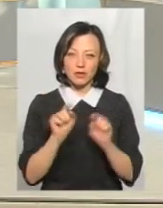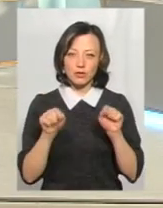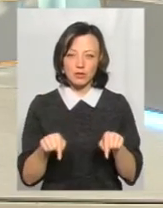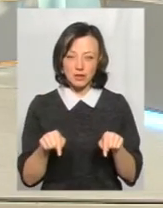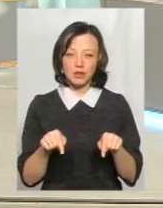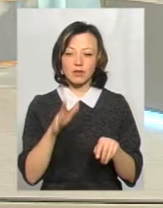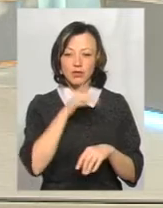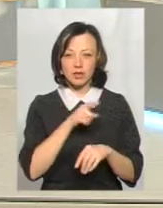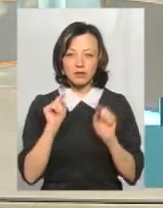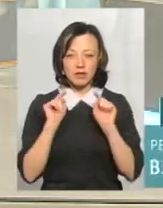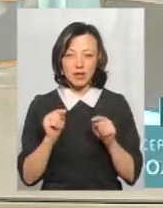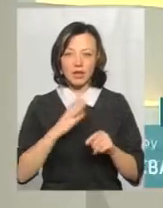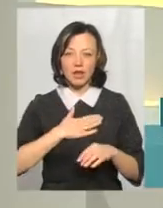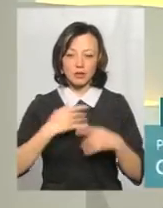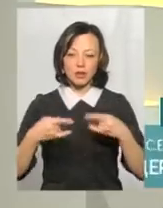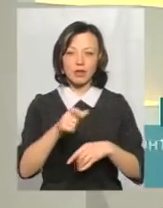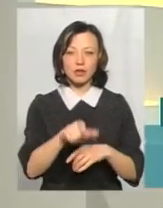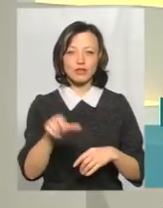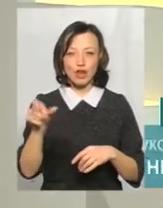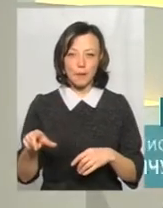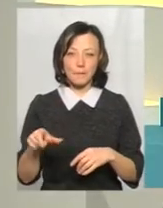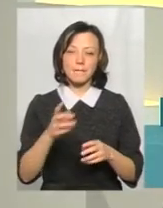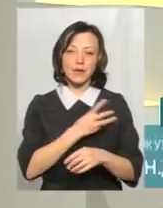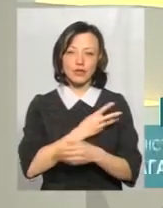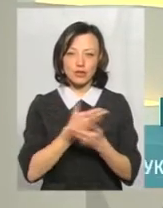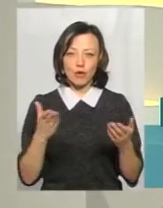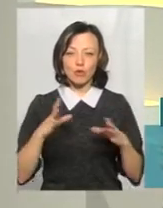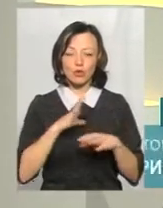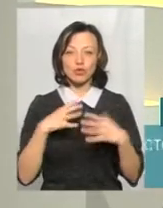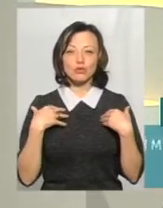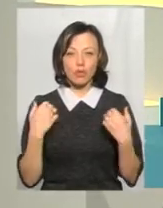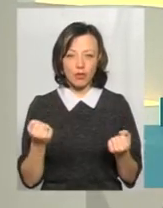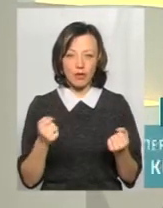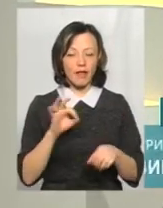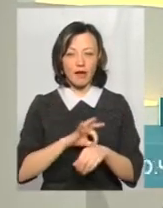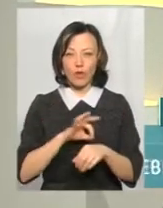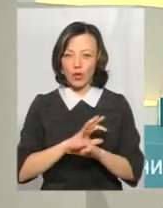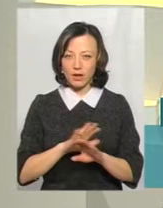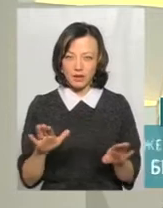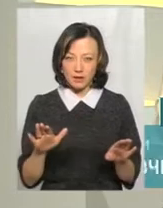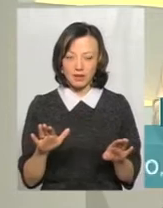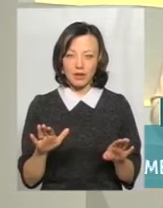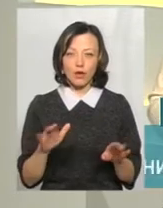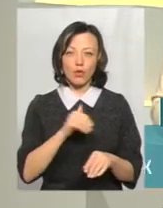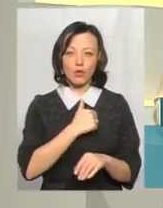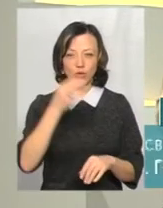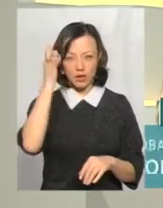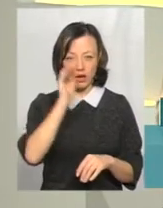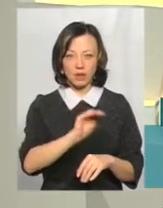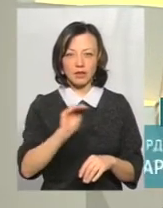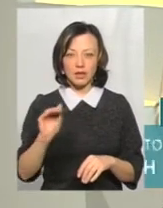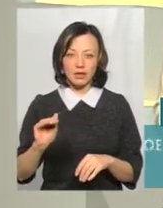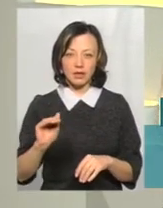сьогодні нам час. Нашим глядачам я бажаю бути здоровими, не хворіти. Ось хочу нагадати,